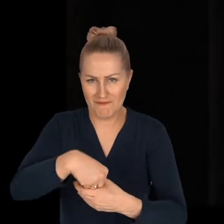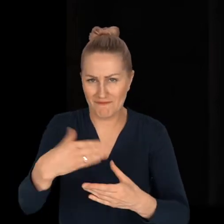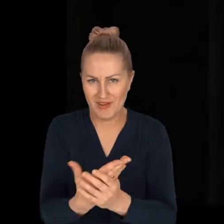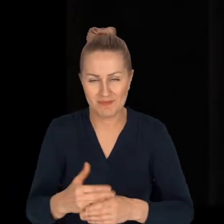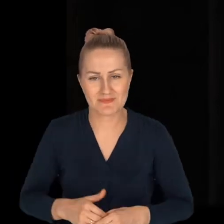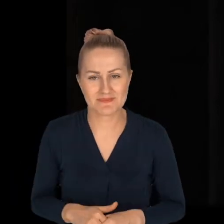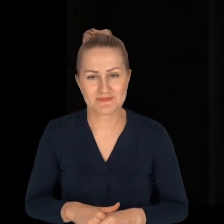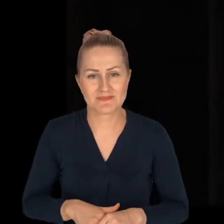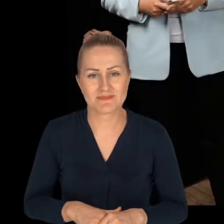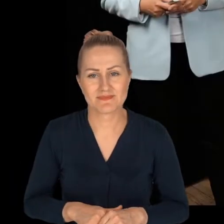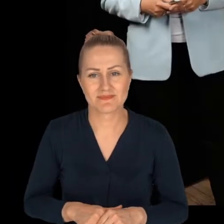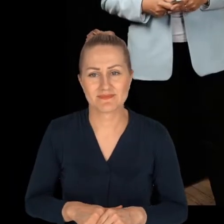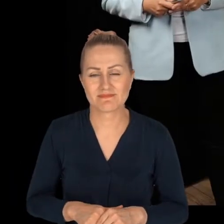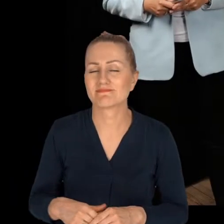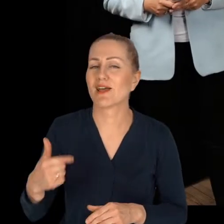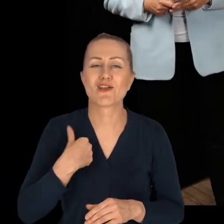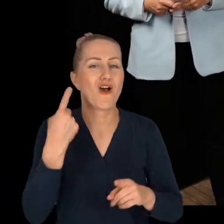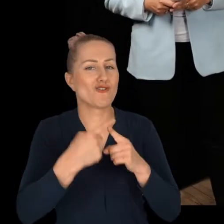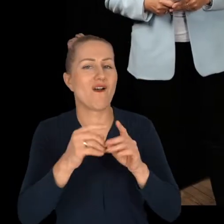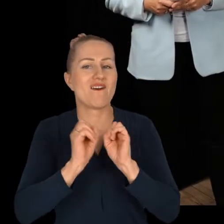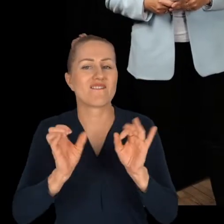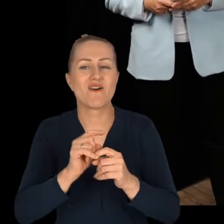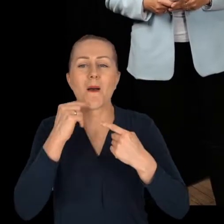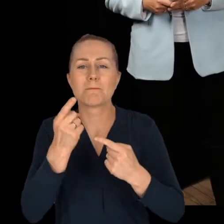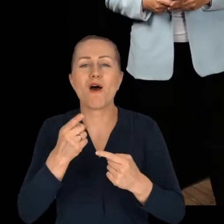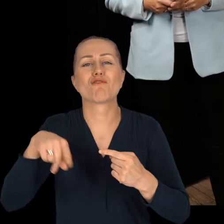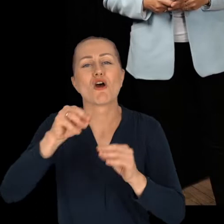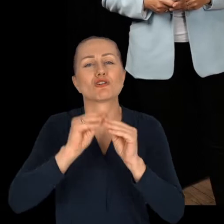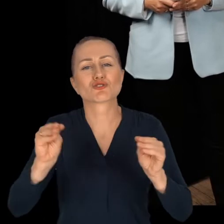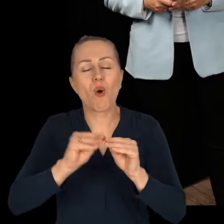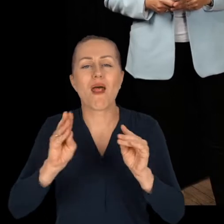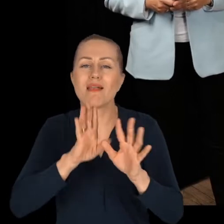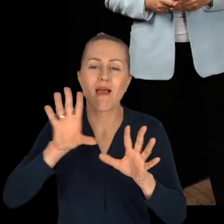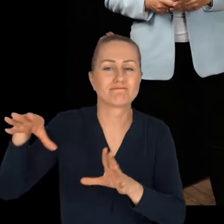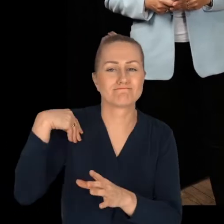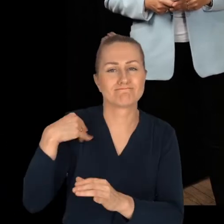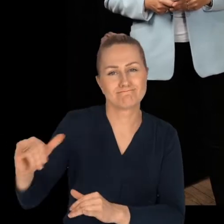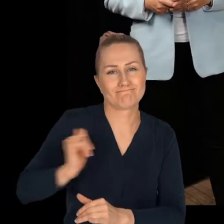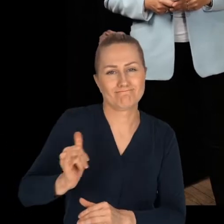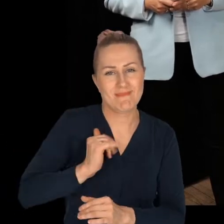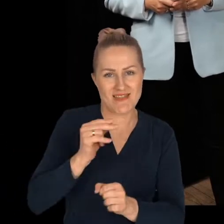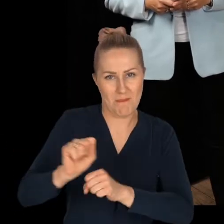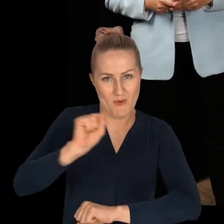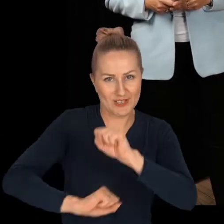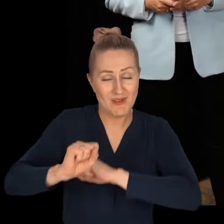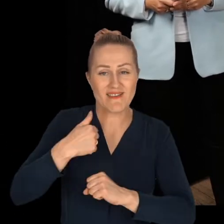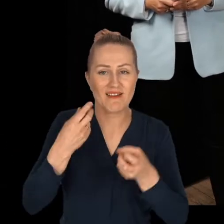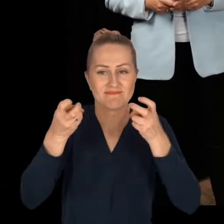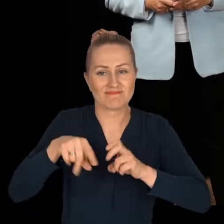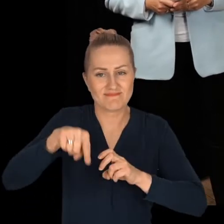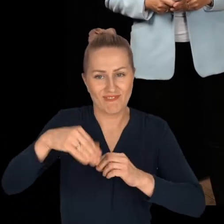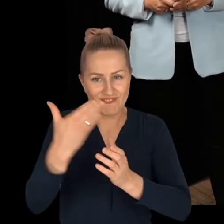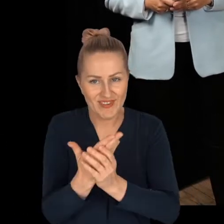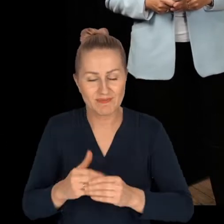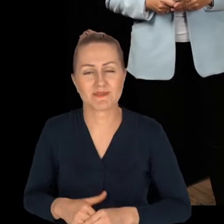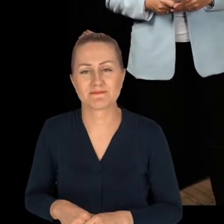organizacji. Ja opowiem wam trochę o szkoleniu ramię w ramię z niepełnosprawnością, które wprowadziłam do